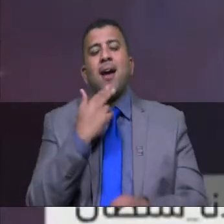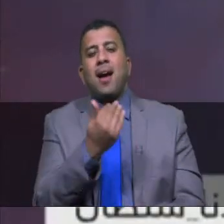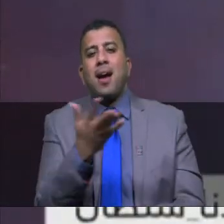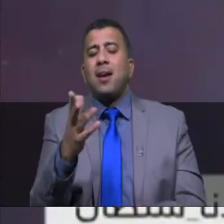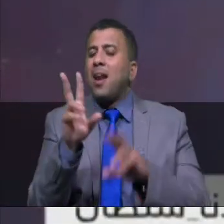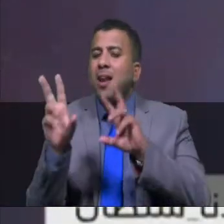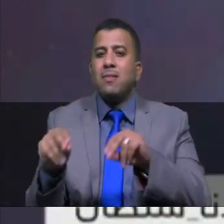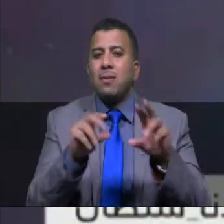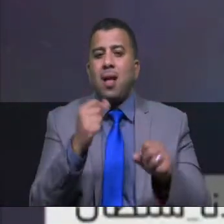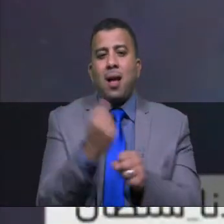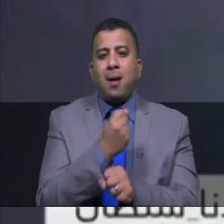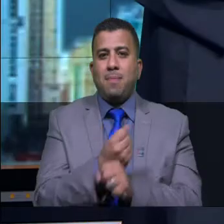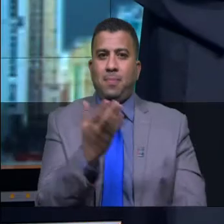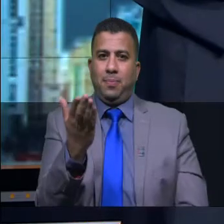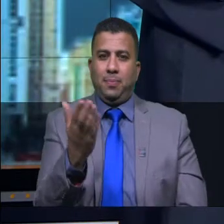أنثالك